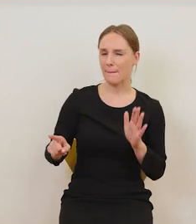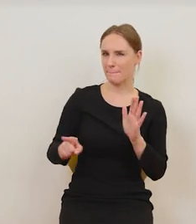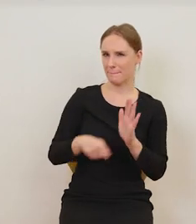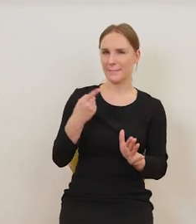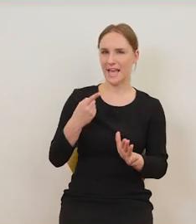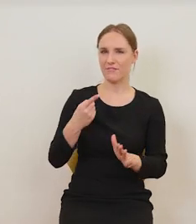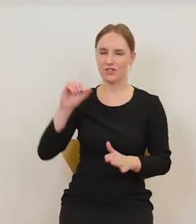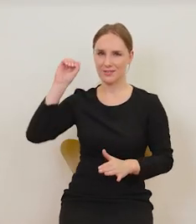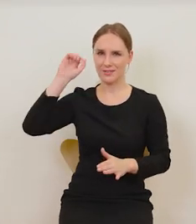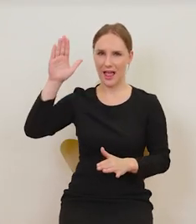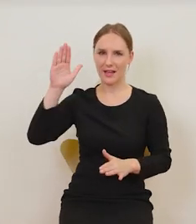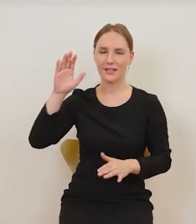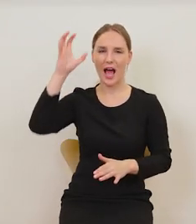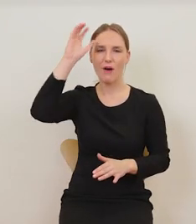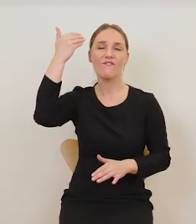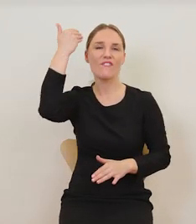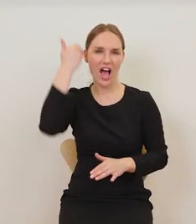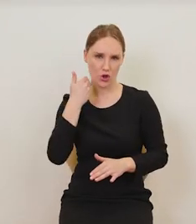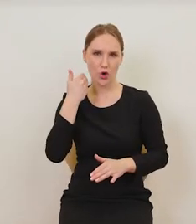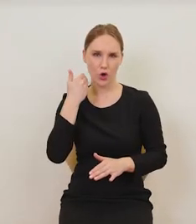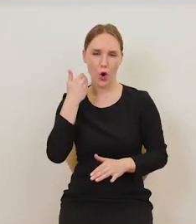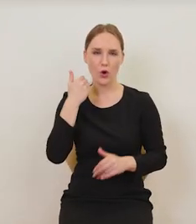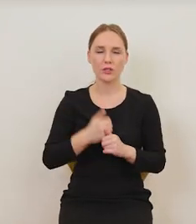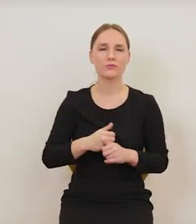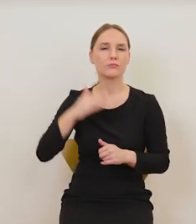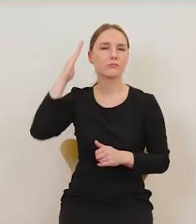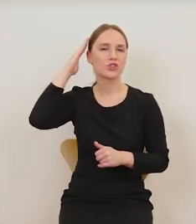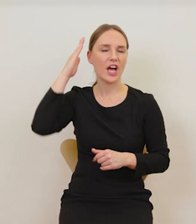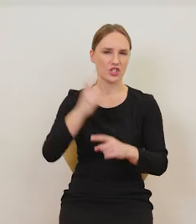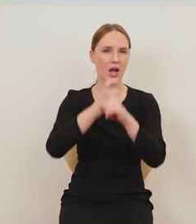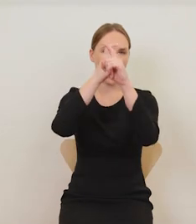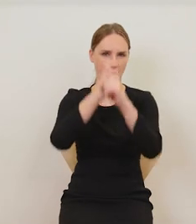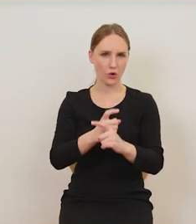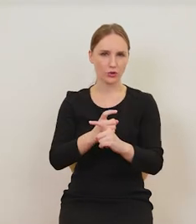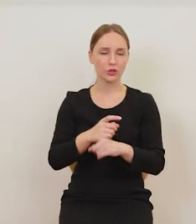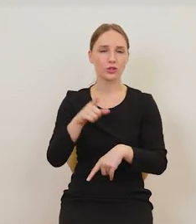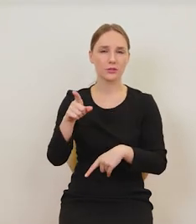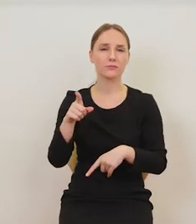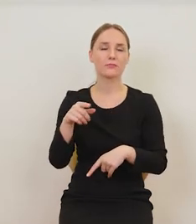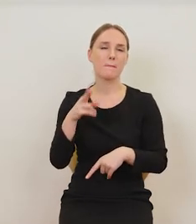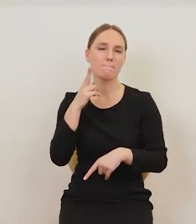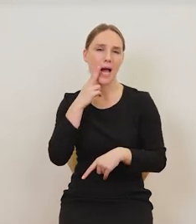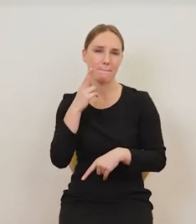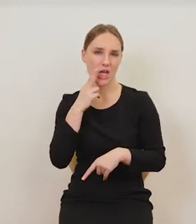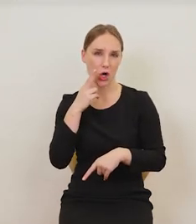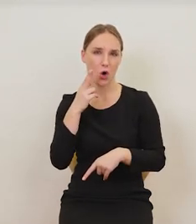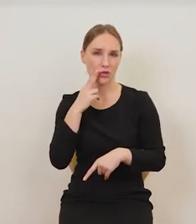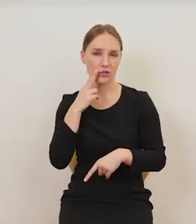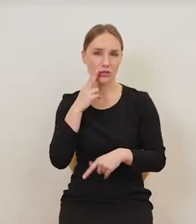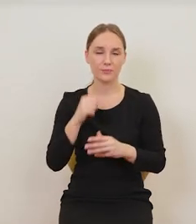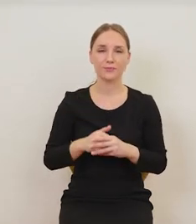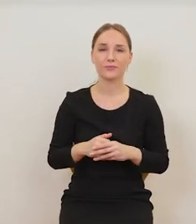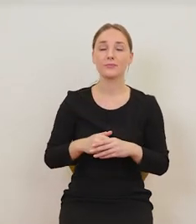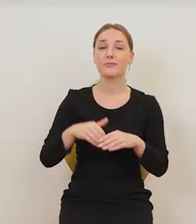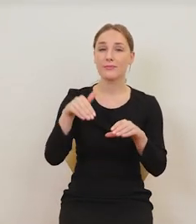pokazałem Wincenta Van Gogha, ten kościotrup, czaszka paląca papierosa i